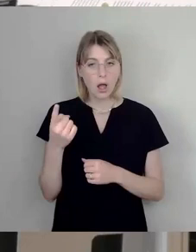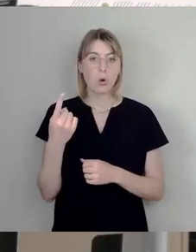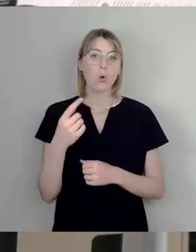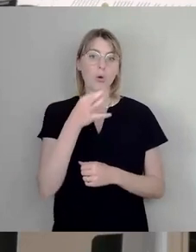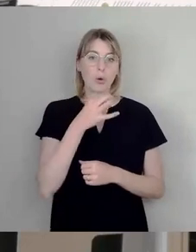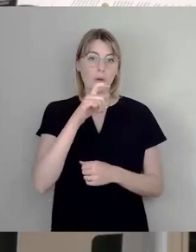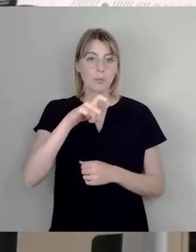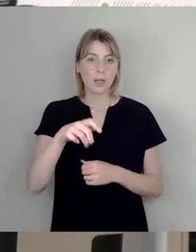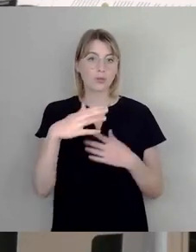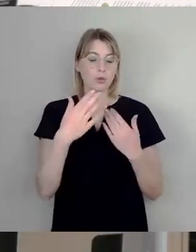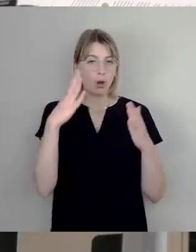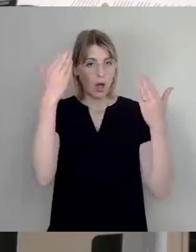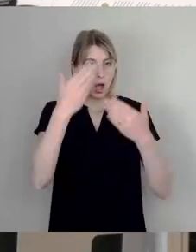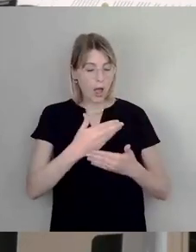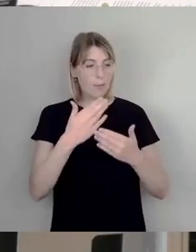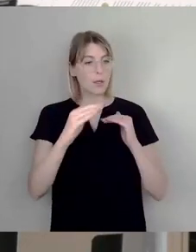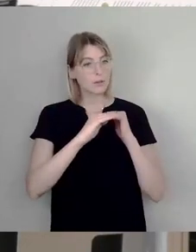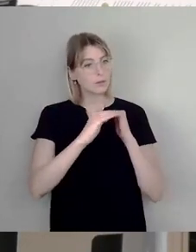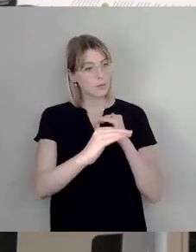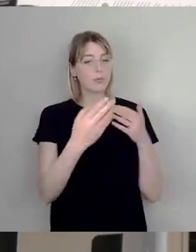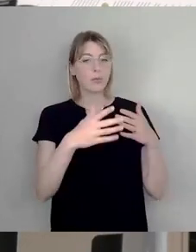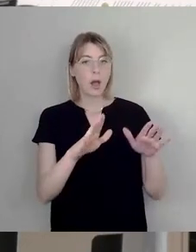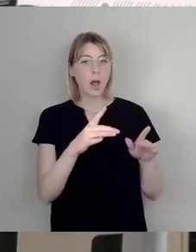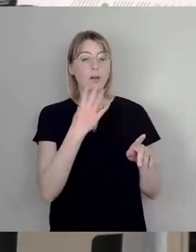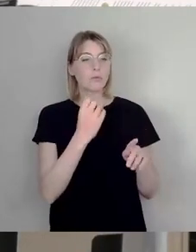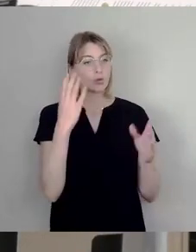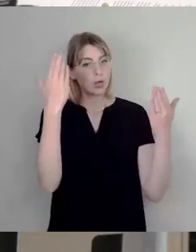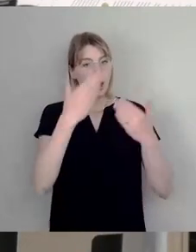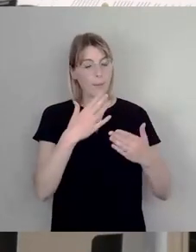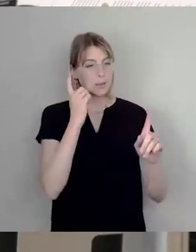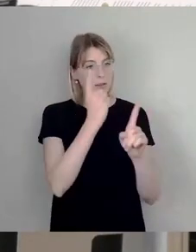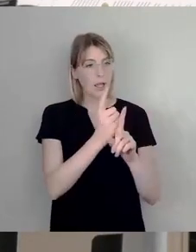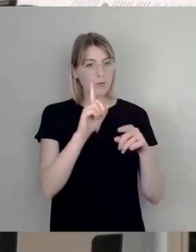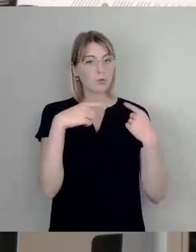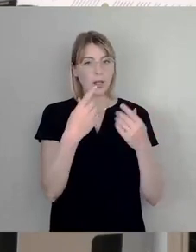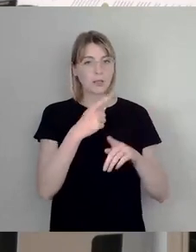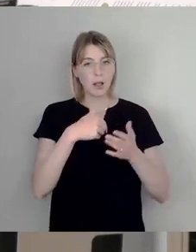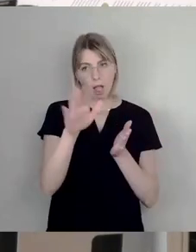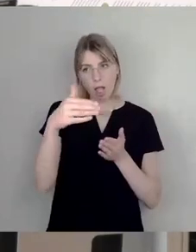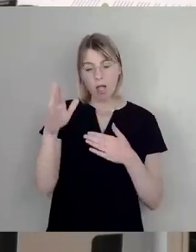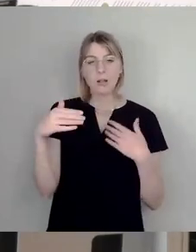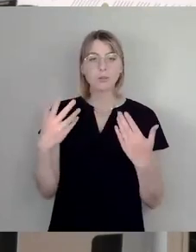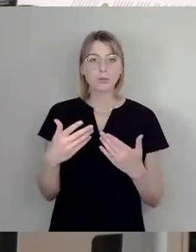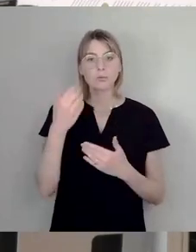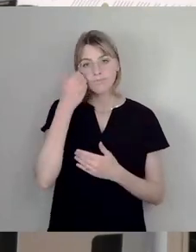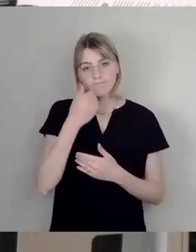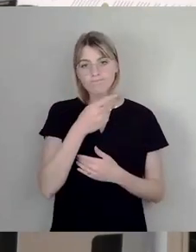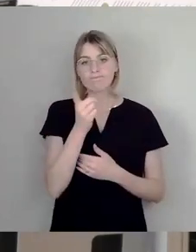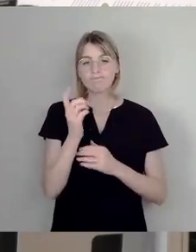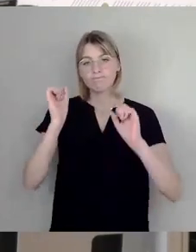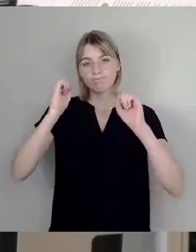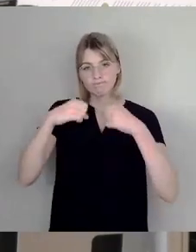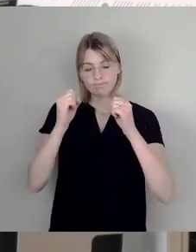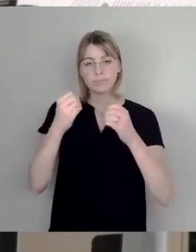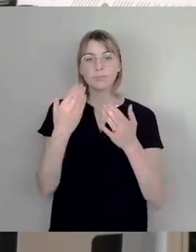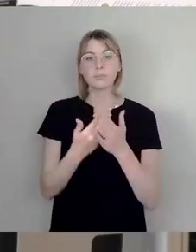abends dann irgendwo mal sich treffen wollen, ohne irgendwie abgeräumt zu werden. Von dem Seiten dann, stimmen Sie bitte diesen Antrag zu dann und geben